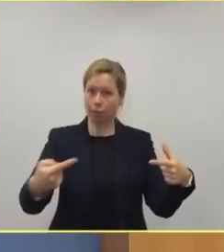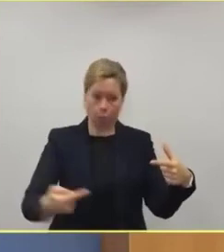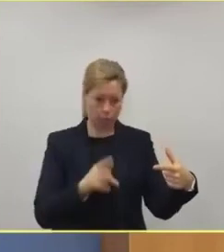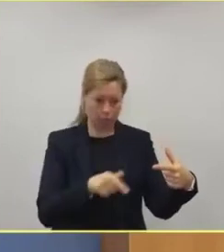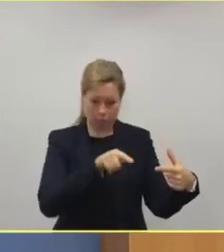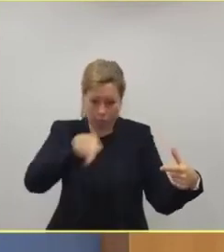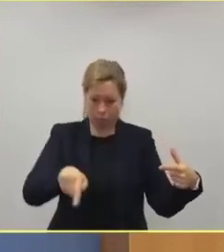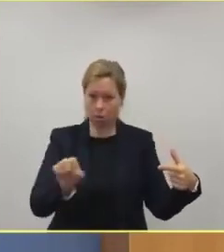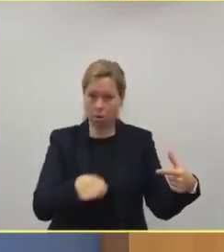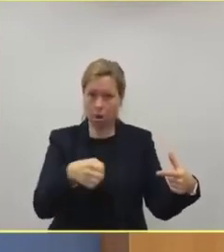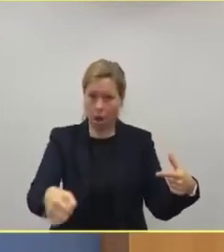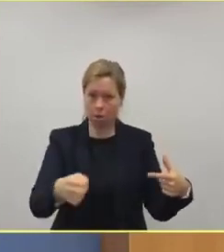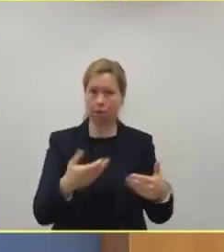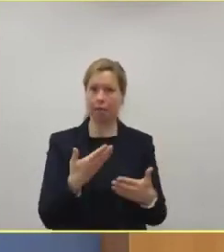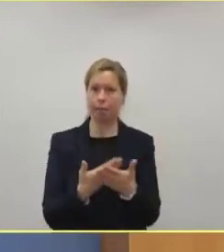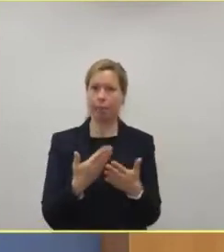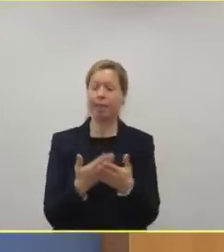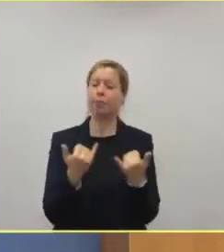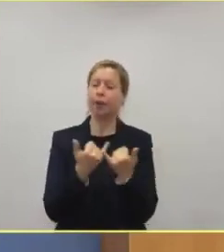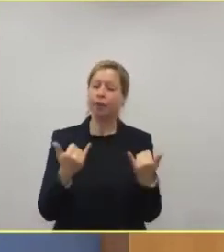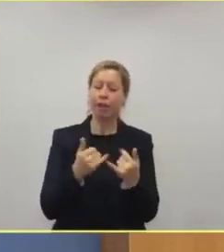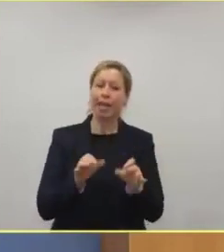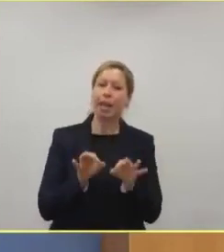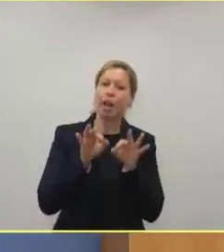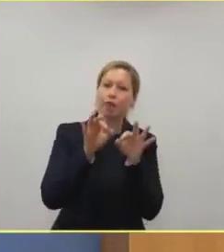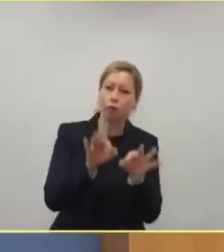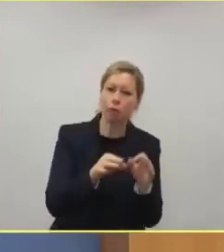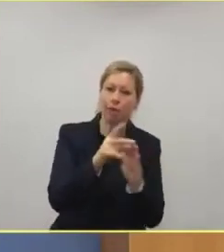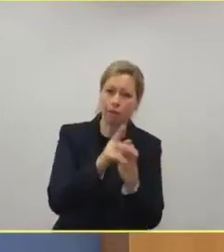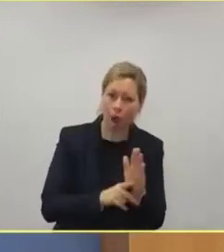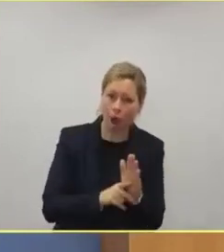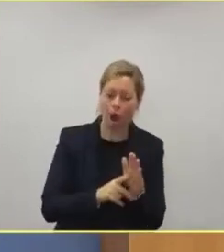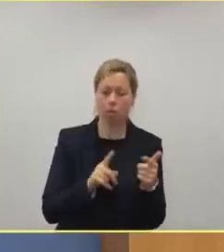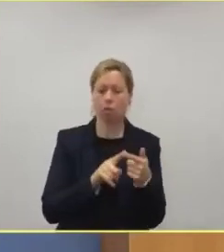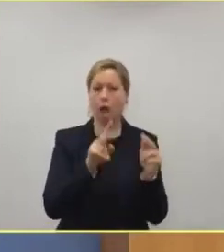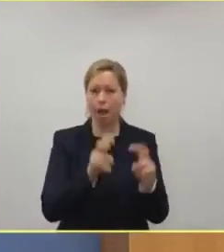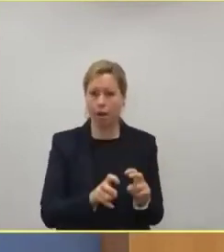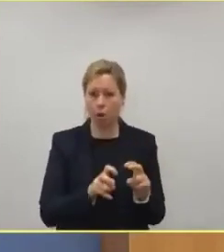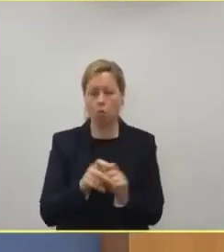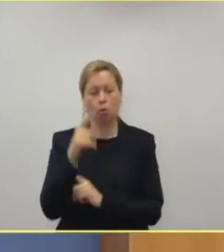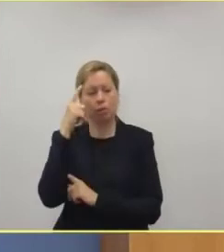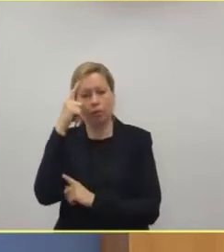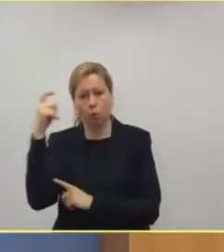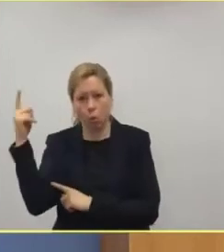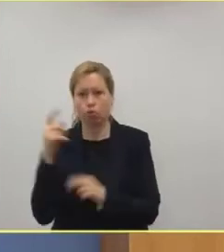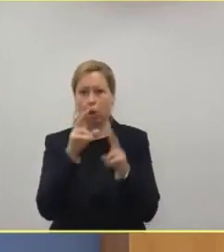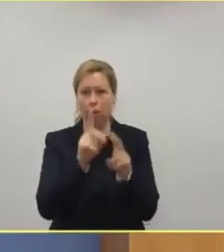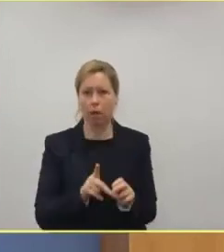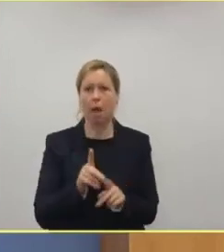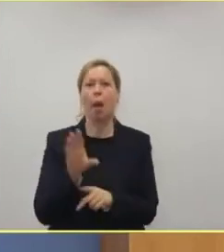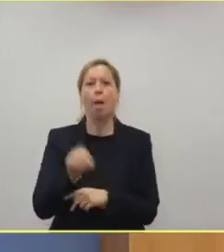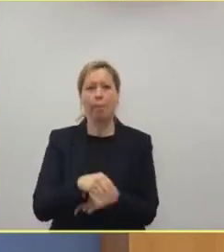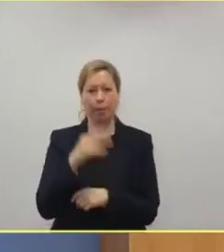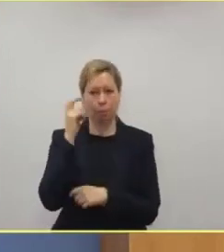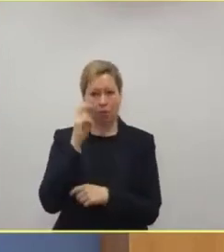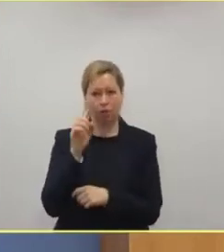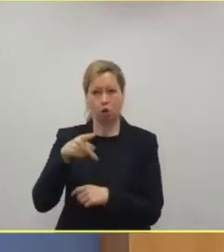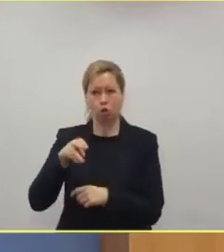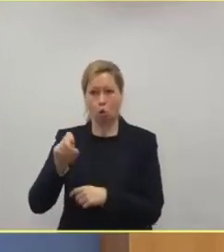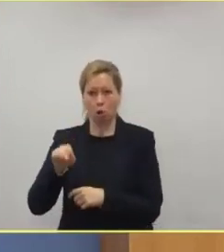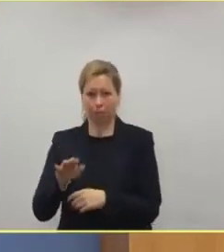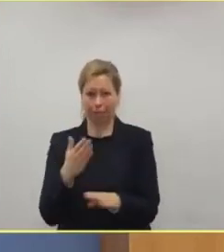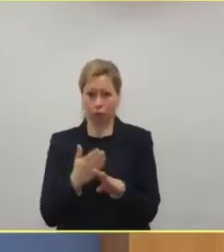Und infektiologische, virologische Datenanalysen, an denen wir mit Herrn Drosten auch zusammengewirkt haben, haben ja